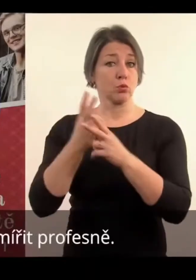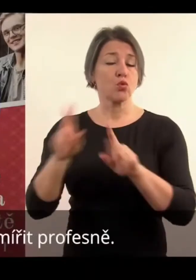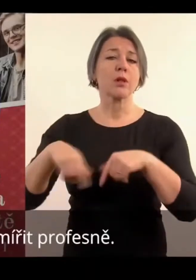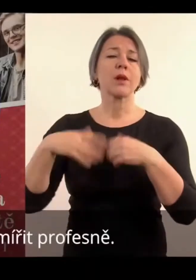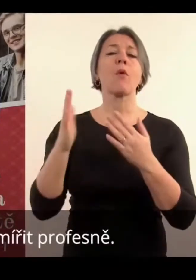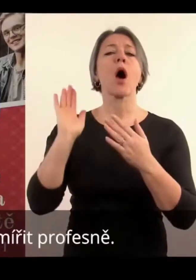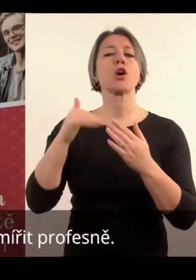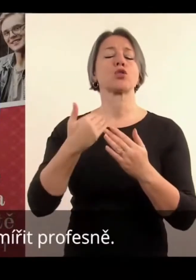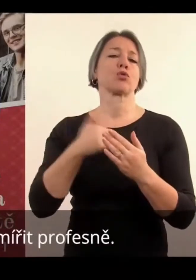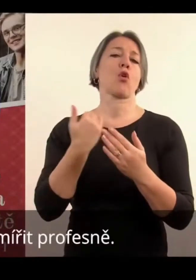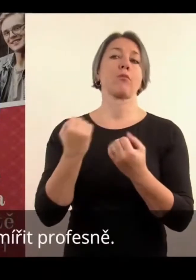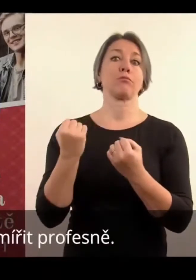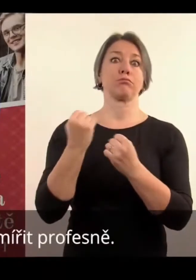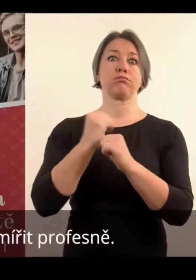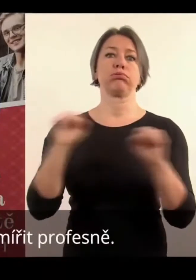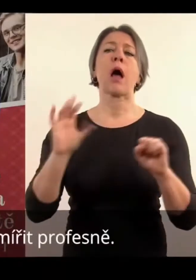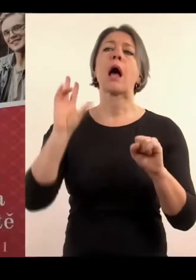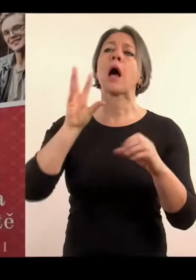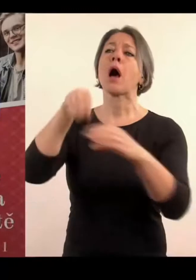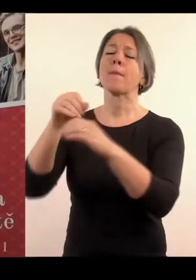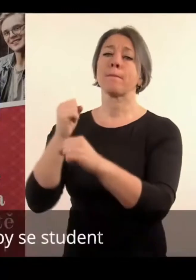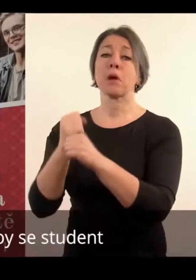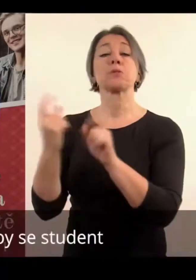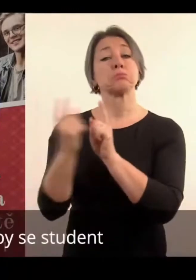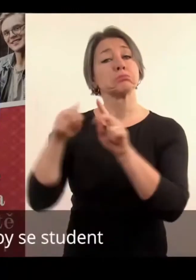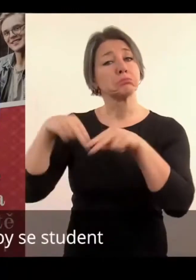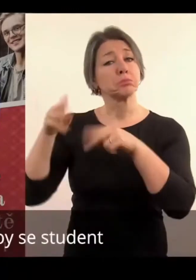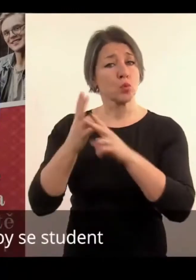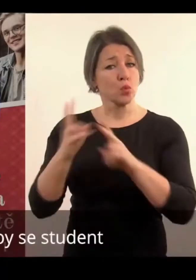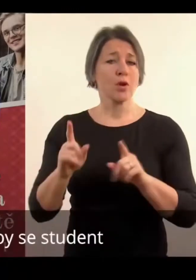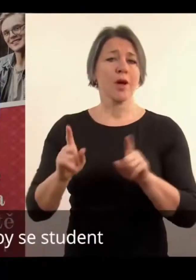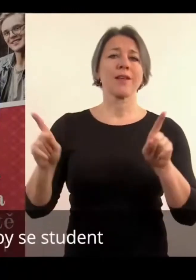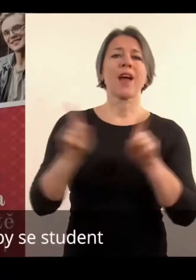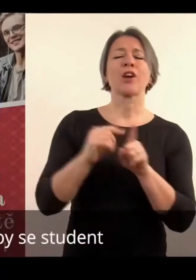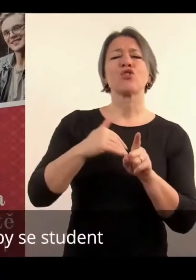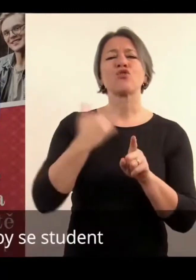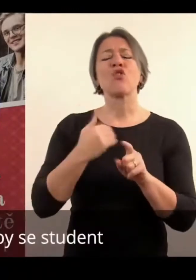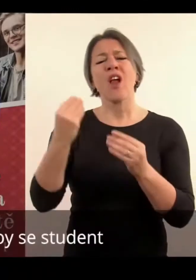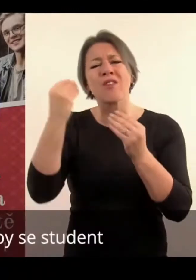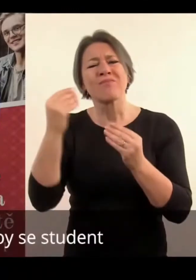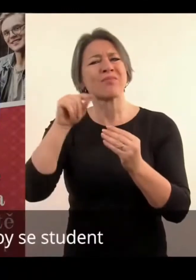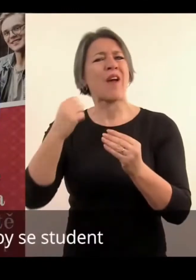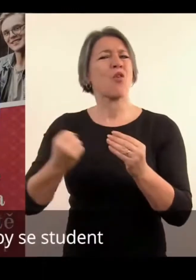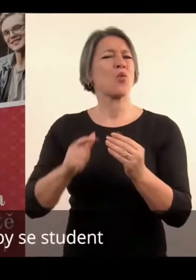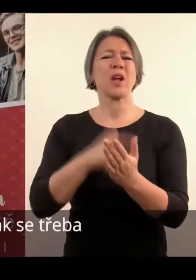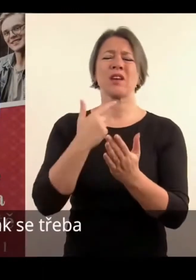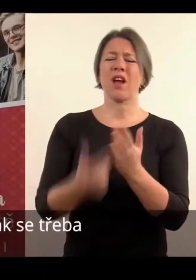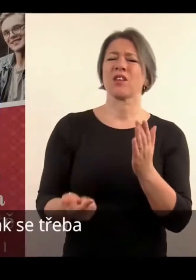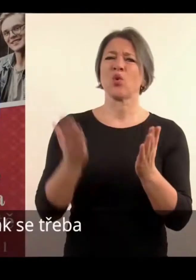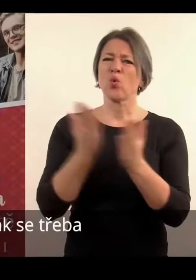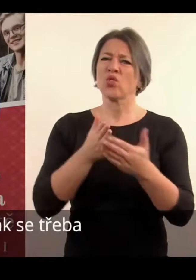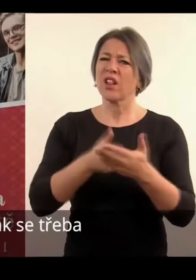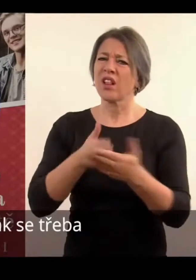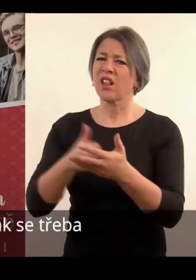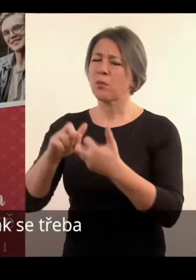zamířit profetně. Dále rozvoj studijní kompetenci, aby se student naučil na to správné strategie, jak se